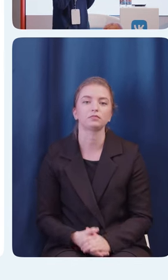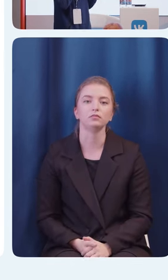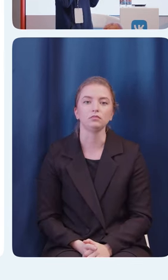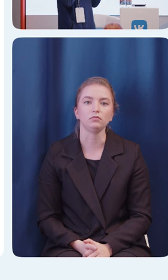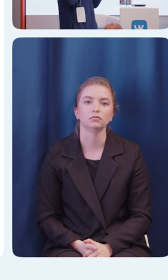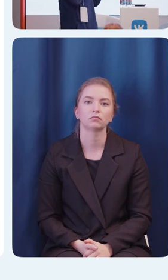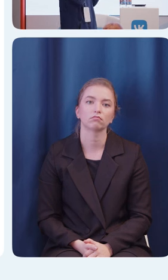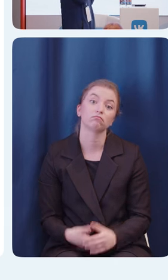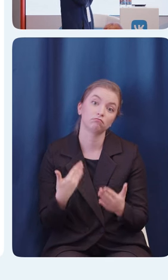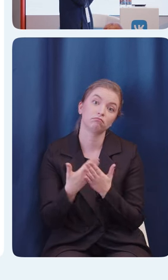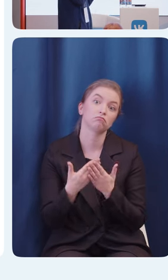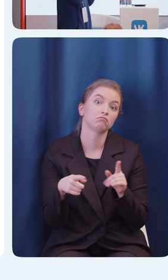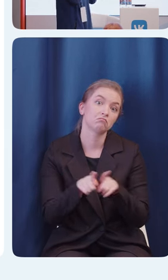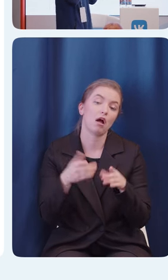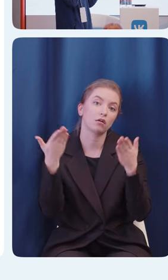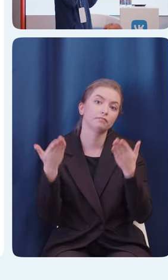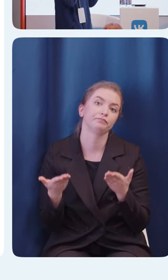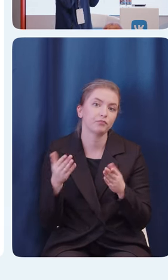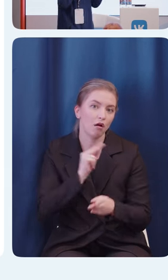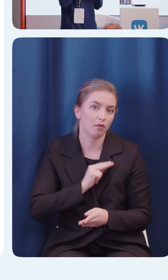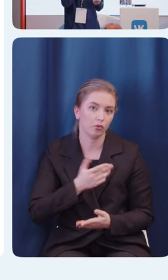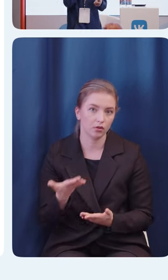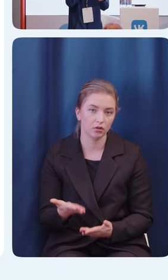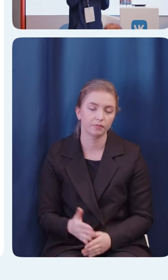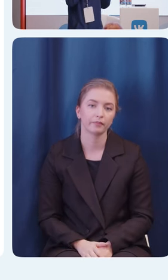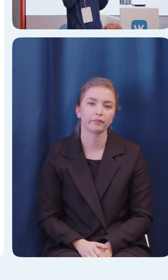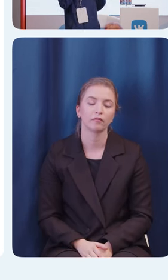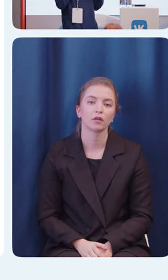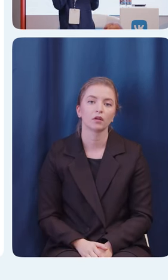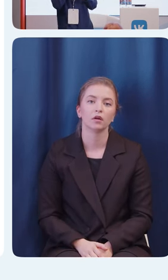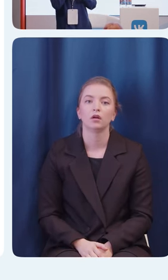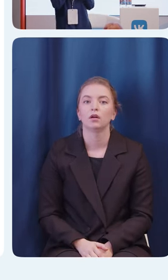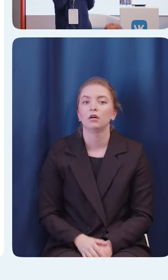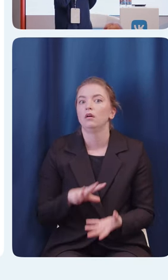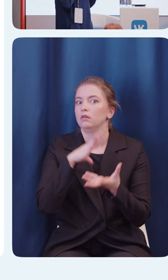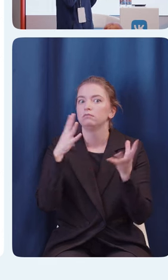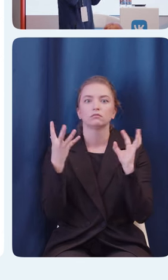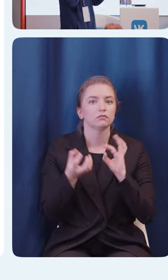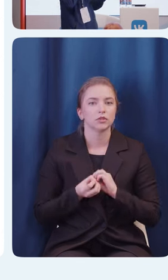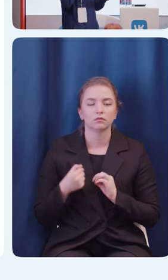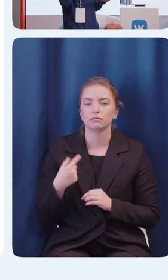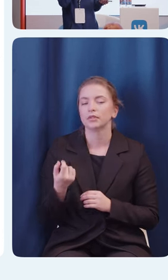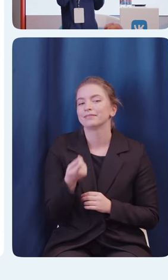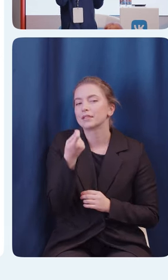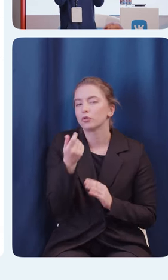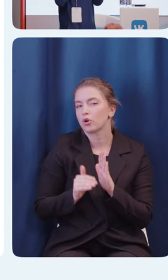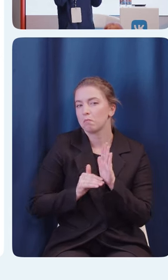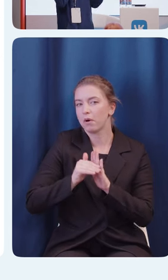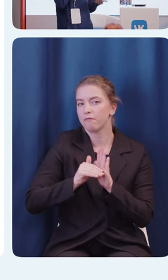Примерно так эта фича работает. Таким образом, мы немножко повысили